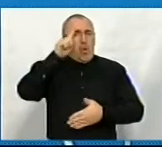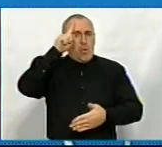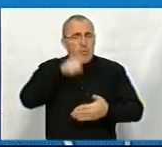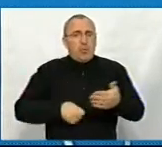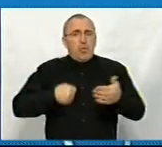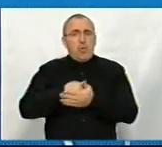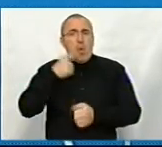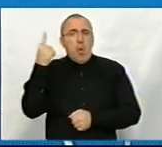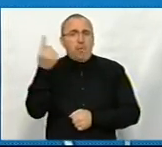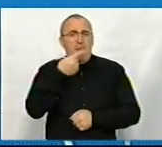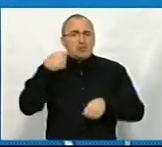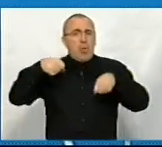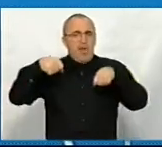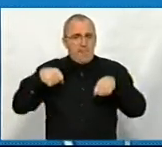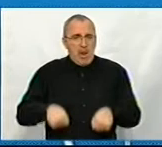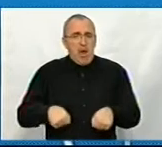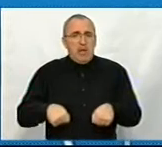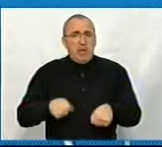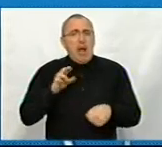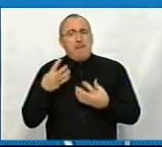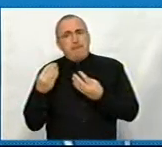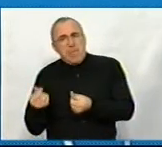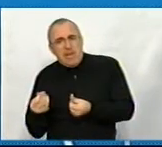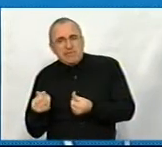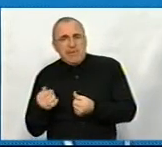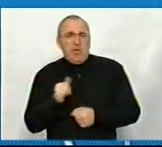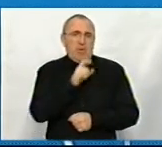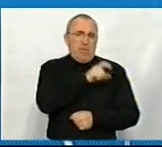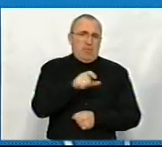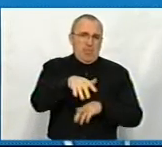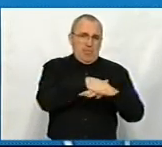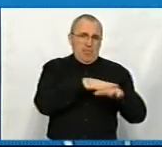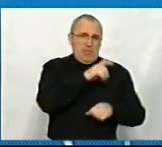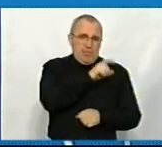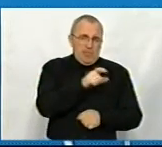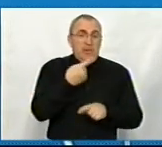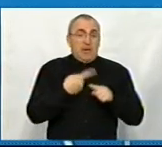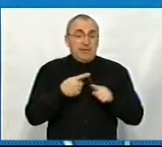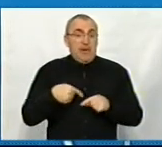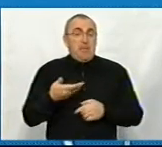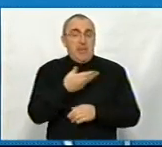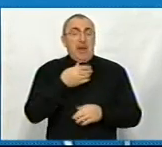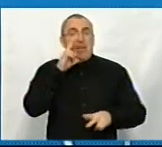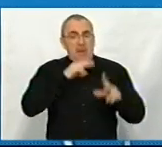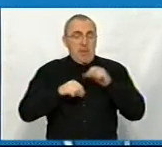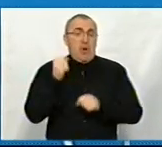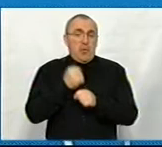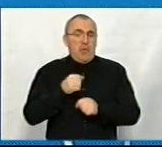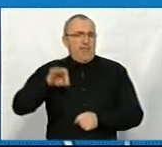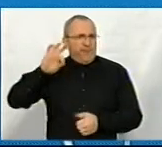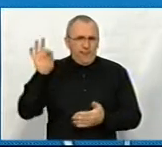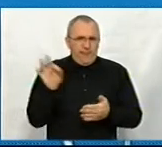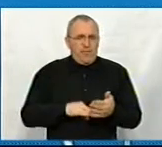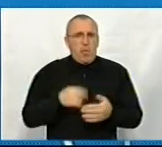до обласної влади, як бізнесу, так і мешканців області. І це ми і намагаємося робити. І тому відразу